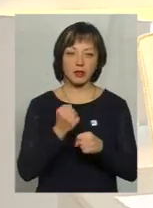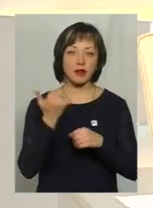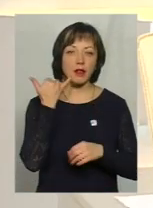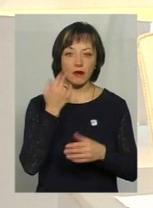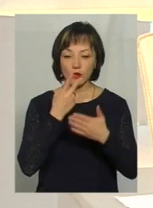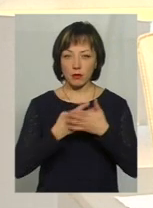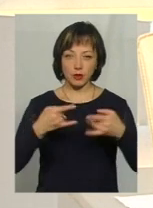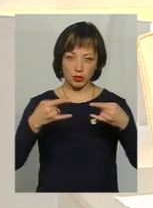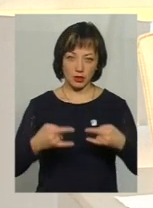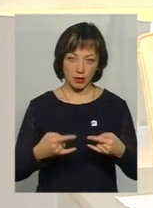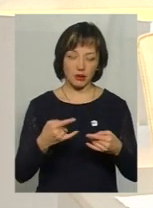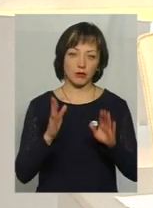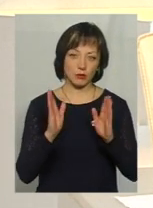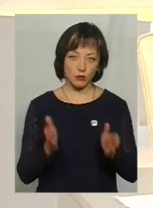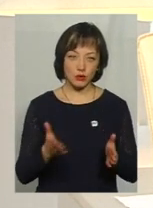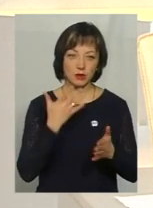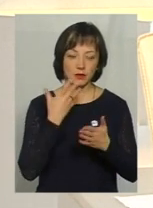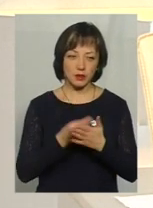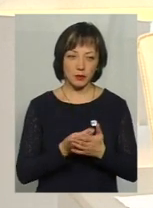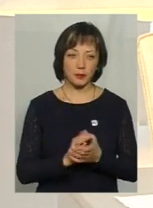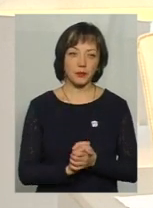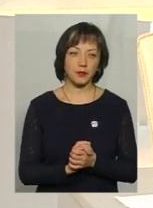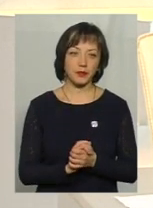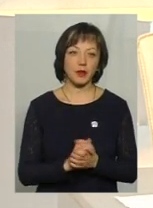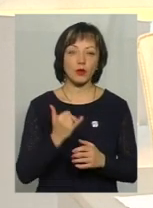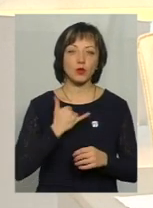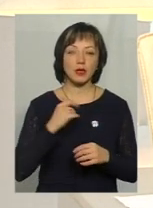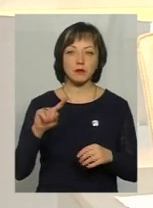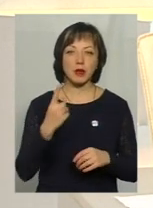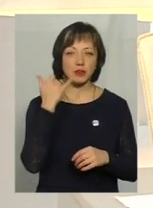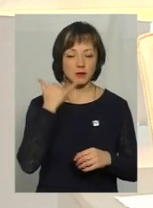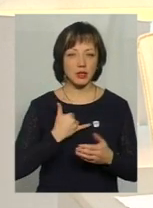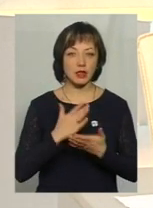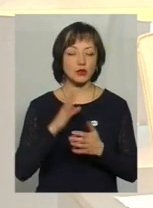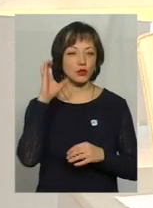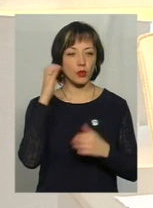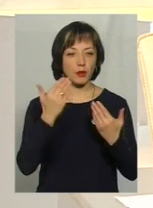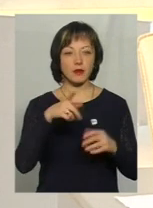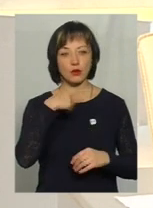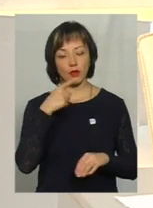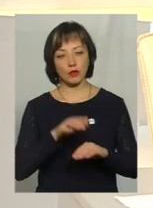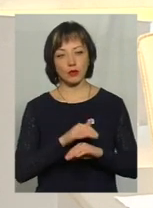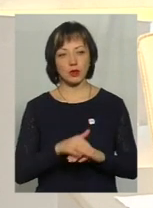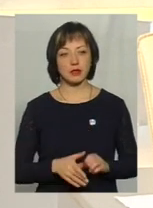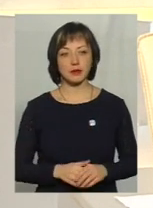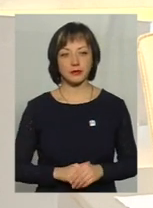Телефони ви періодично бачите на своїх екранах. В нас є перший телефонний дзвінок. Слухаємо вас. Говоріть, будь ласка.